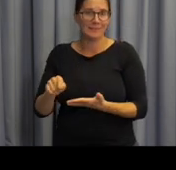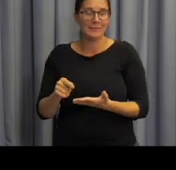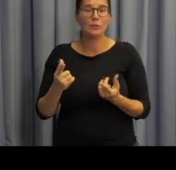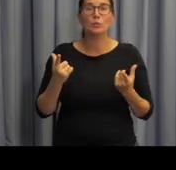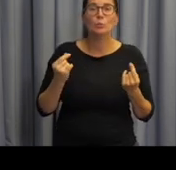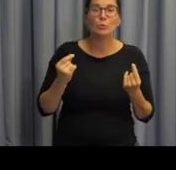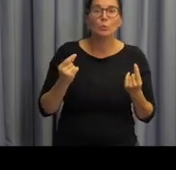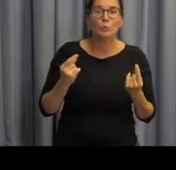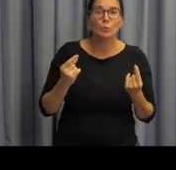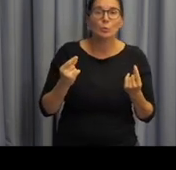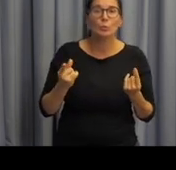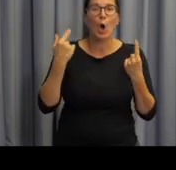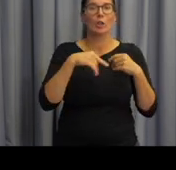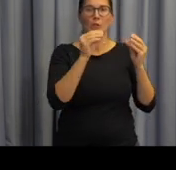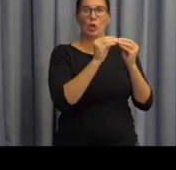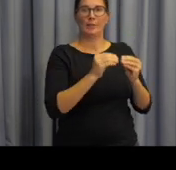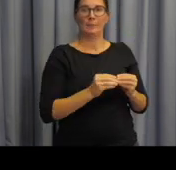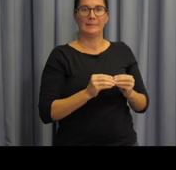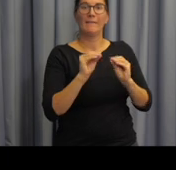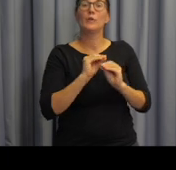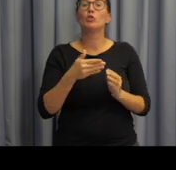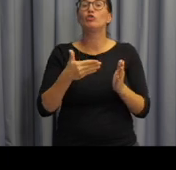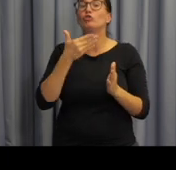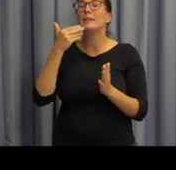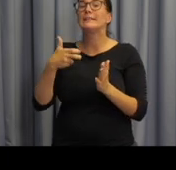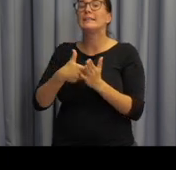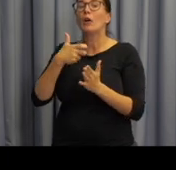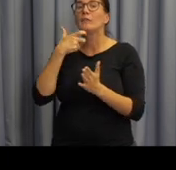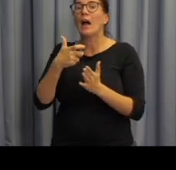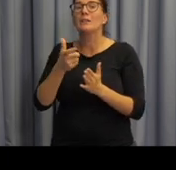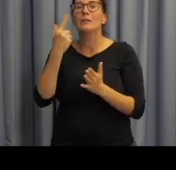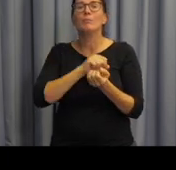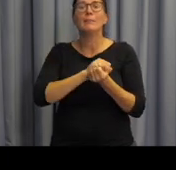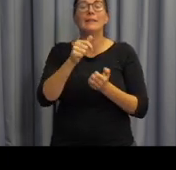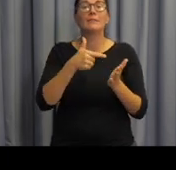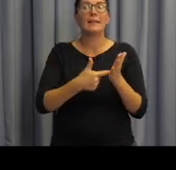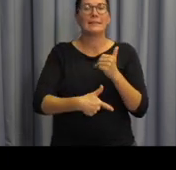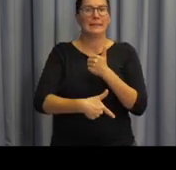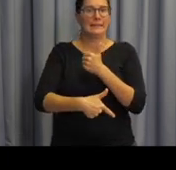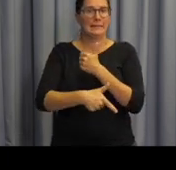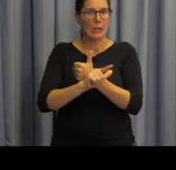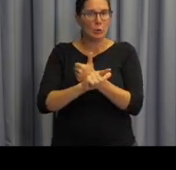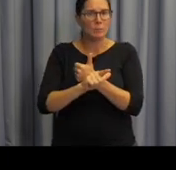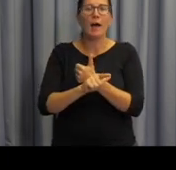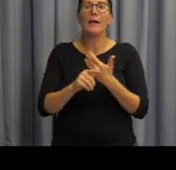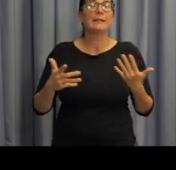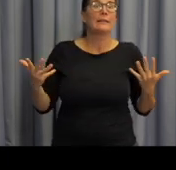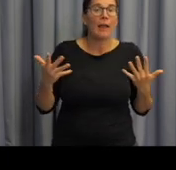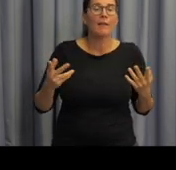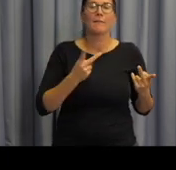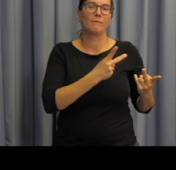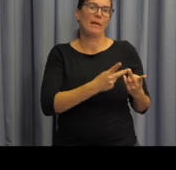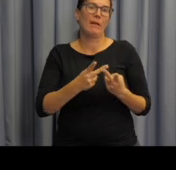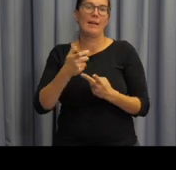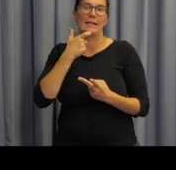vlastně vznikla na základě koncepce výuky českého znakového jazyka z roku 2017, kterou máte možnost najít na